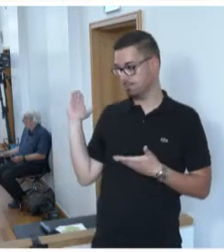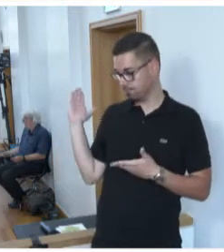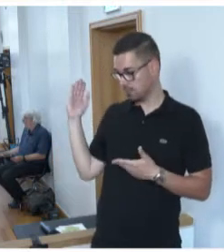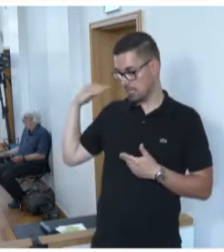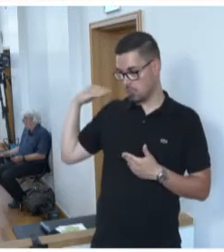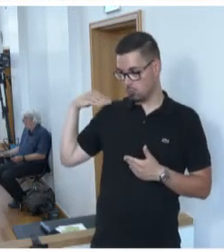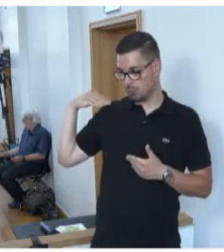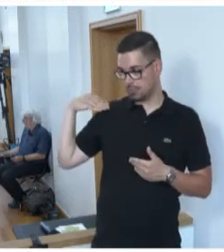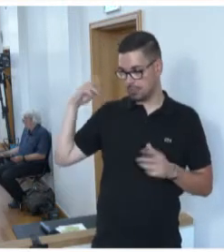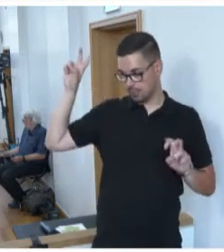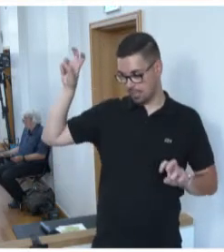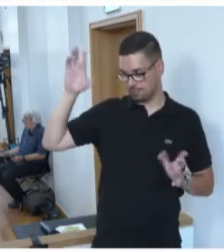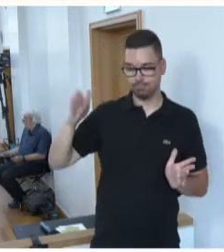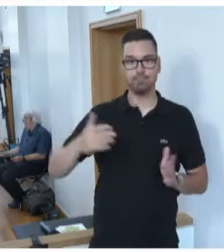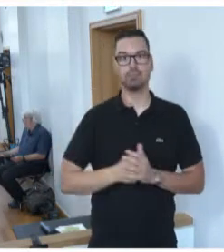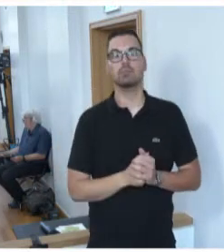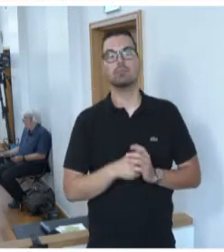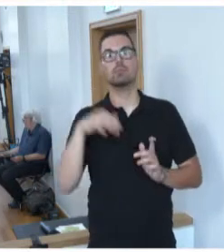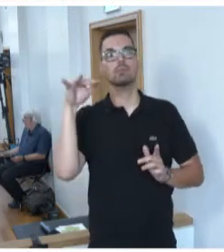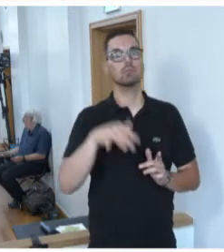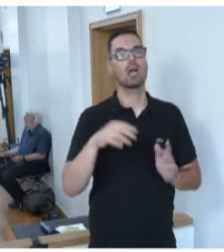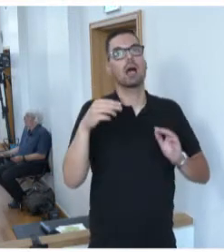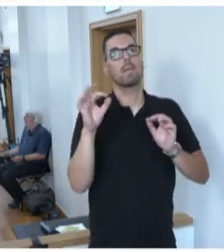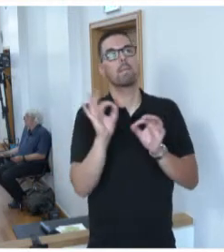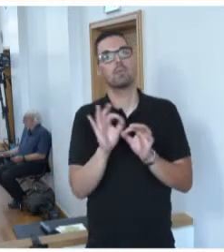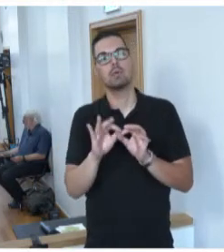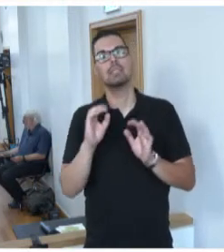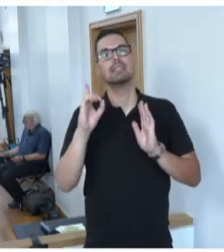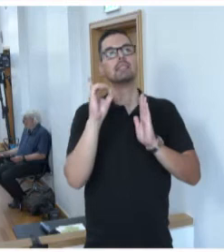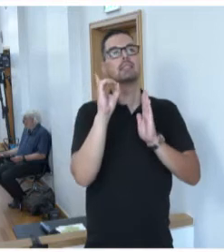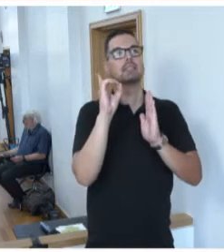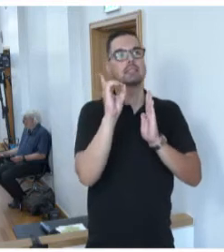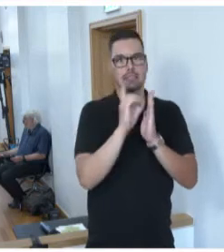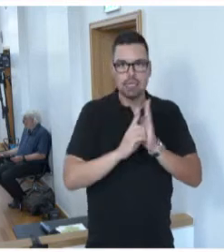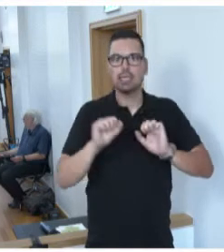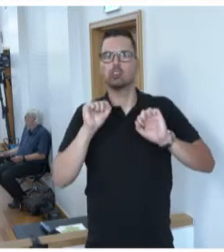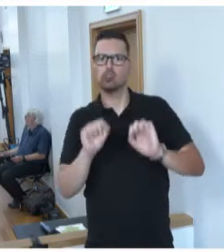zur praktischen Erprobung datenschutzrechtskonformer